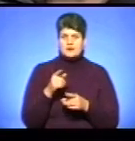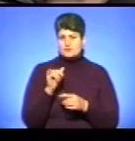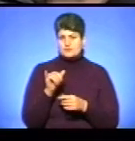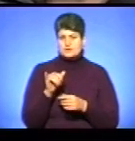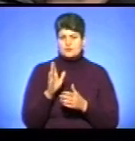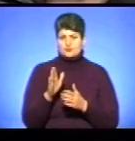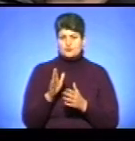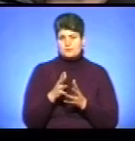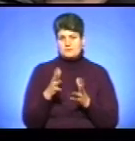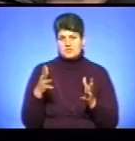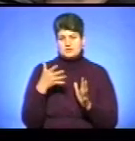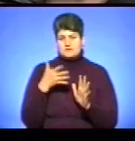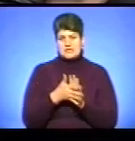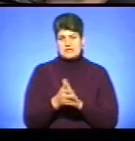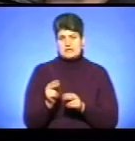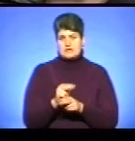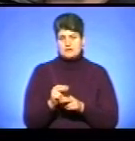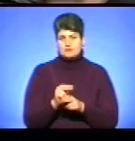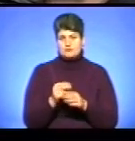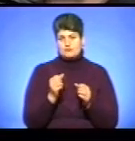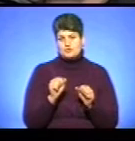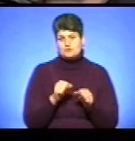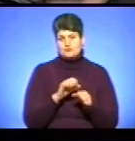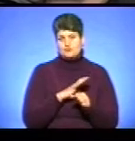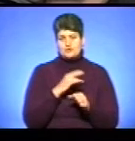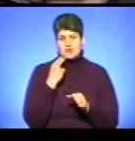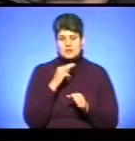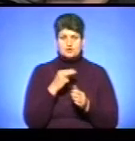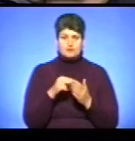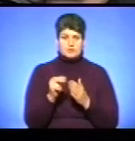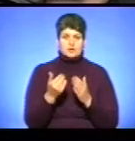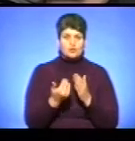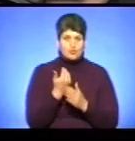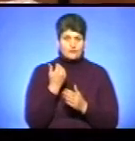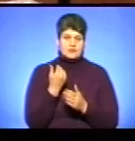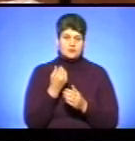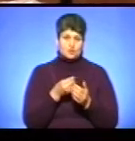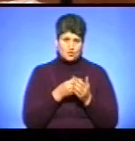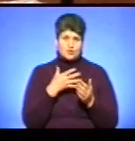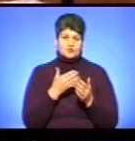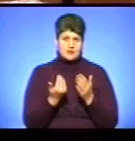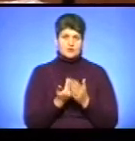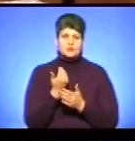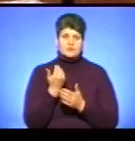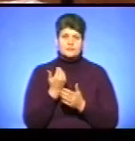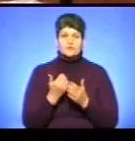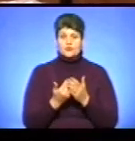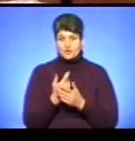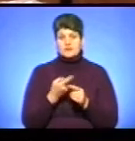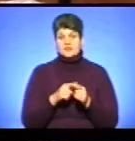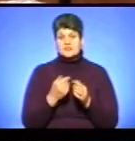будуть значно більші розходи для ремонту? Чи простіше було придбати дорожчі і нові автобуси? Ну, нове є нове, це